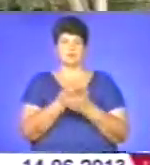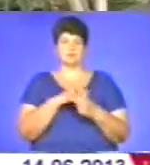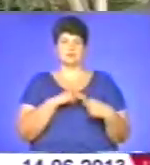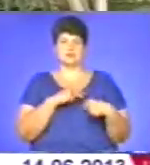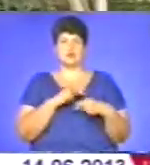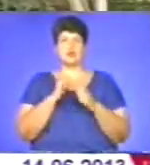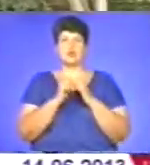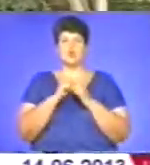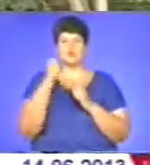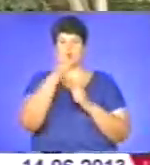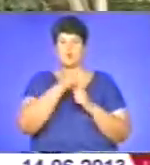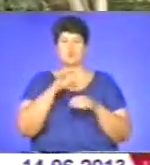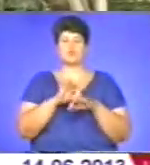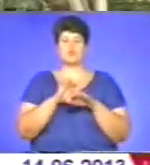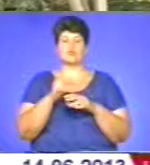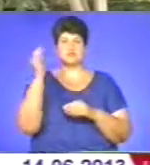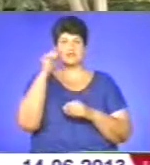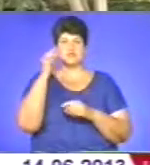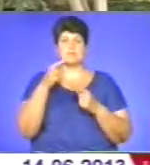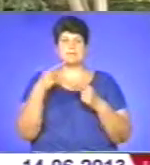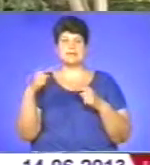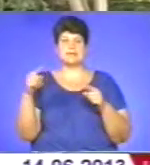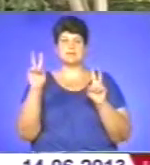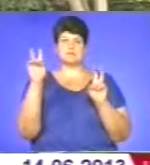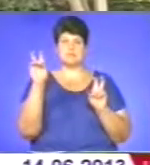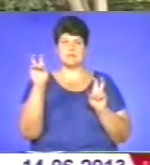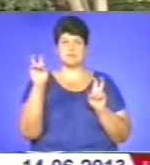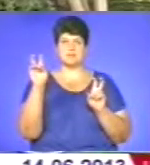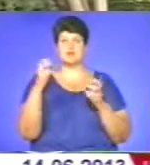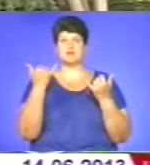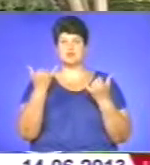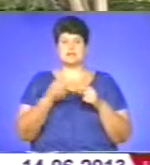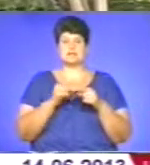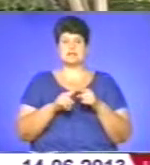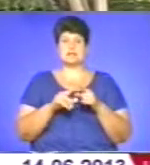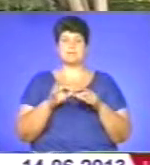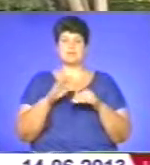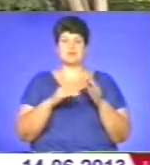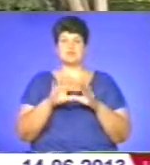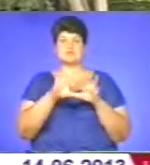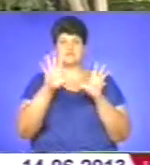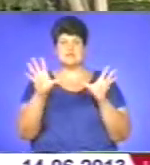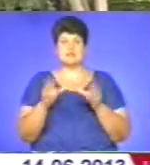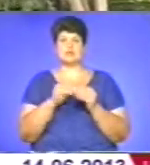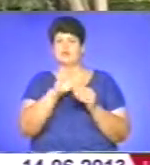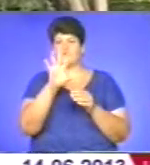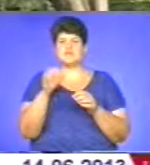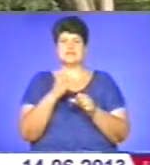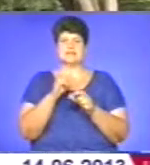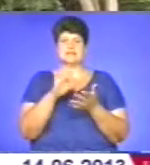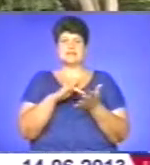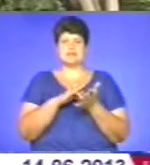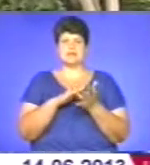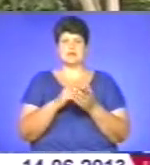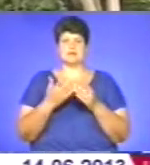Кожного року проводять навчання, але під різними темами. Сьогодні це практично взаємодія всіх центральних служб. Це режиму нагляду